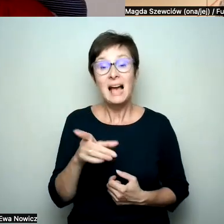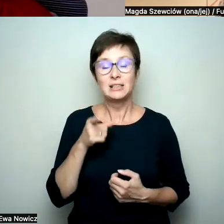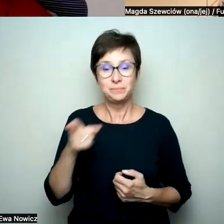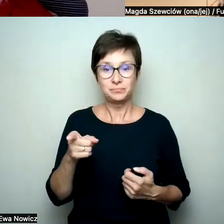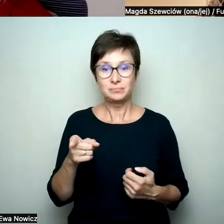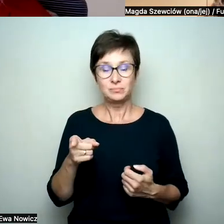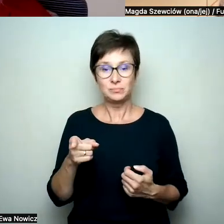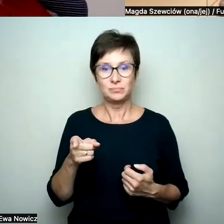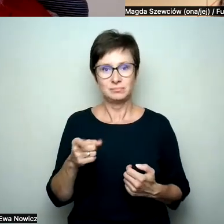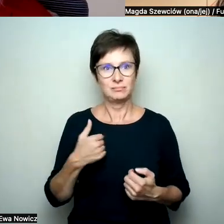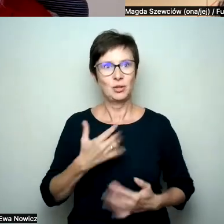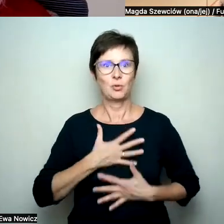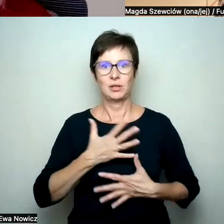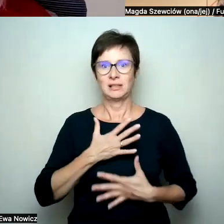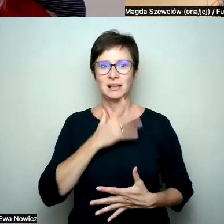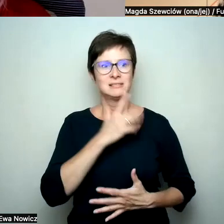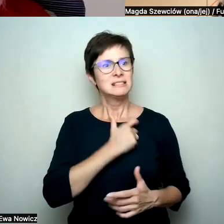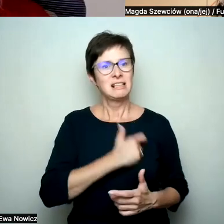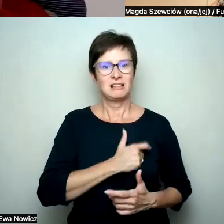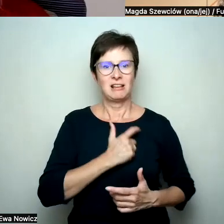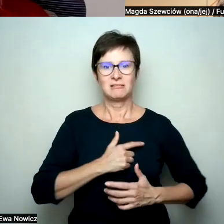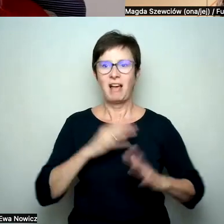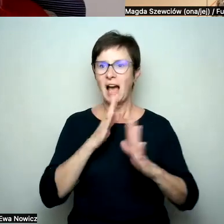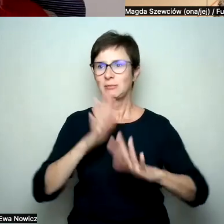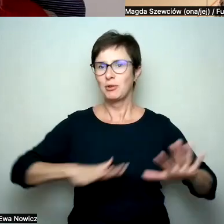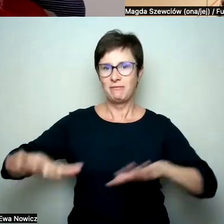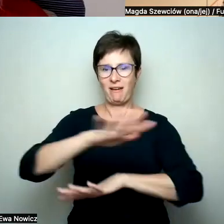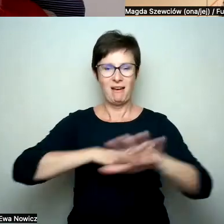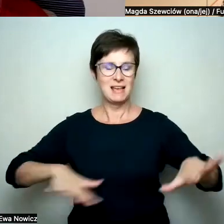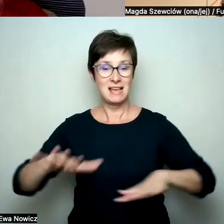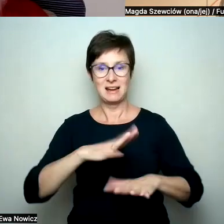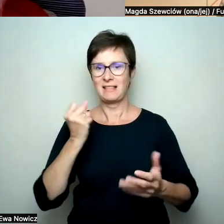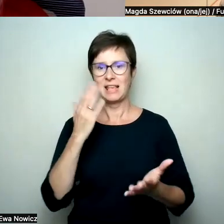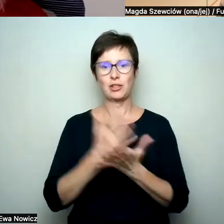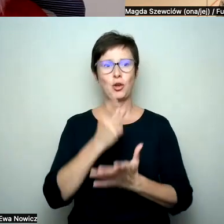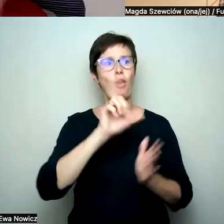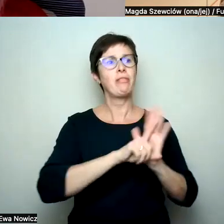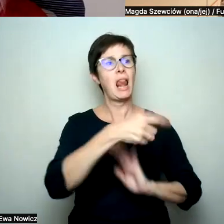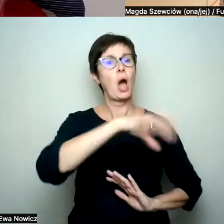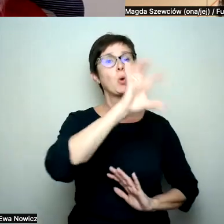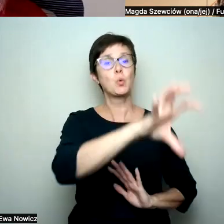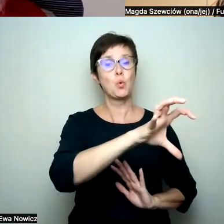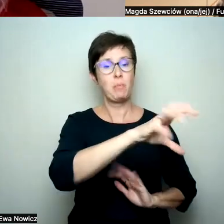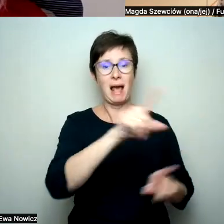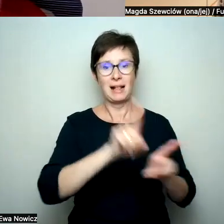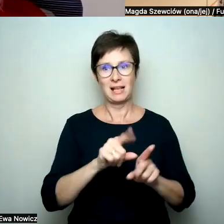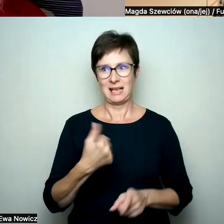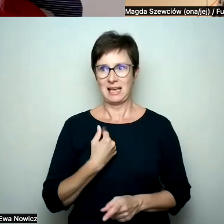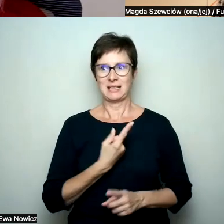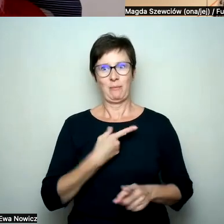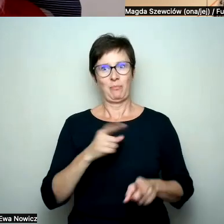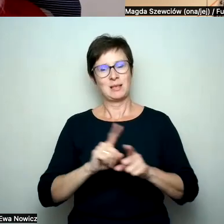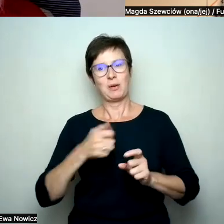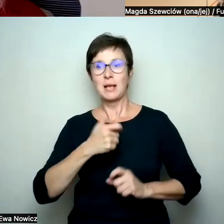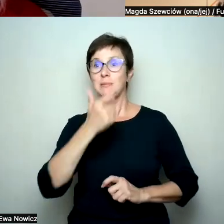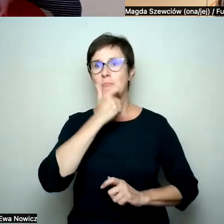poczucie serdecznej atmosferze w systemie społecznym, nie tylko dla jakiejś jednej konkretnej grupy, tylko że robi tak naprawdę nam wszystkim miło.